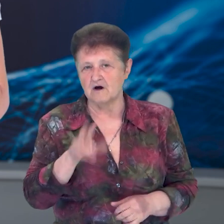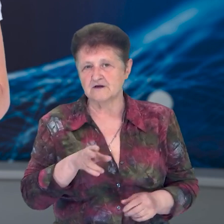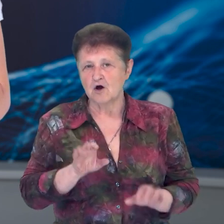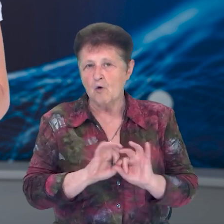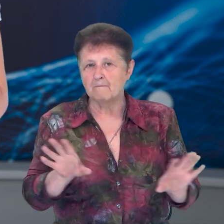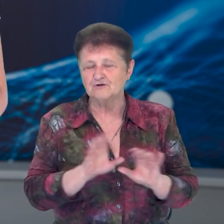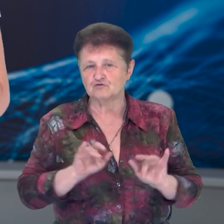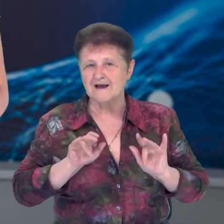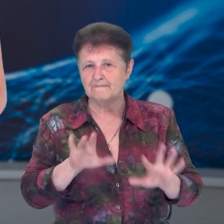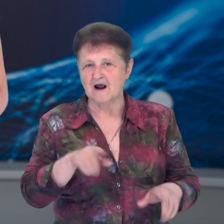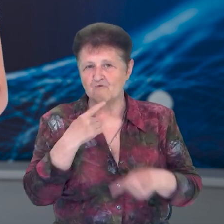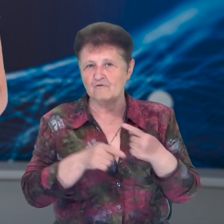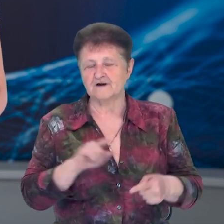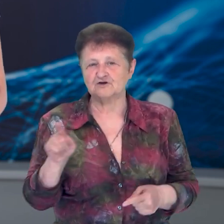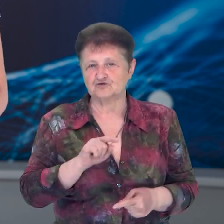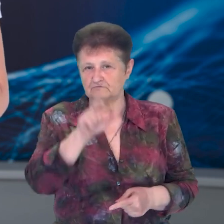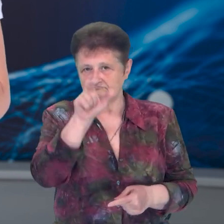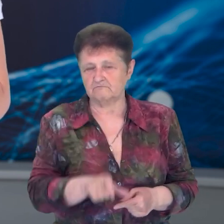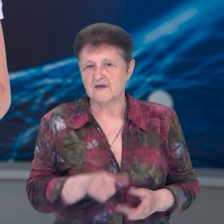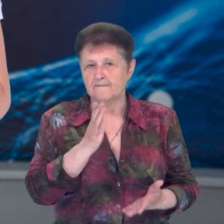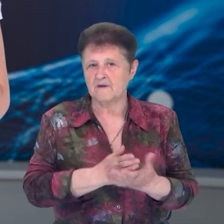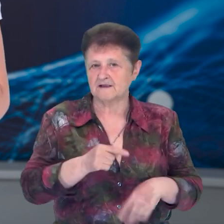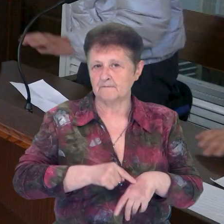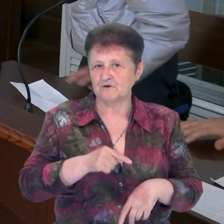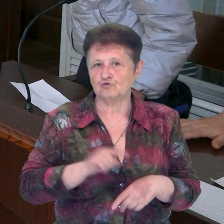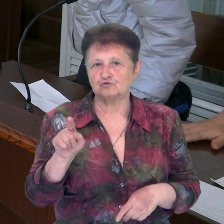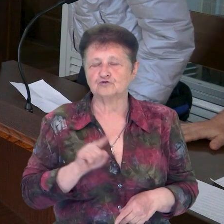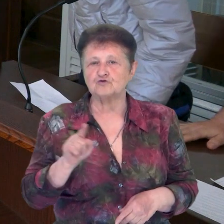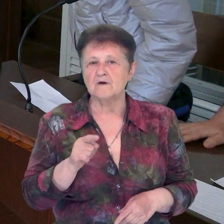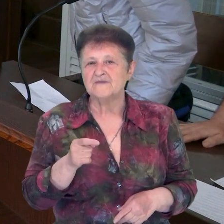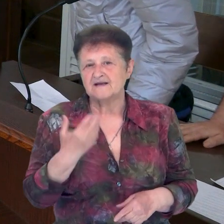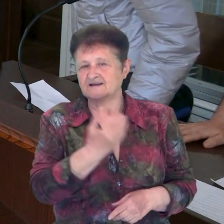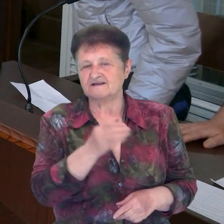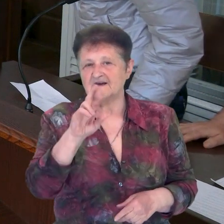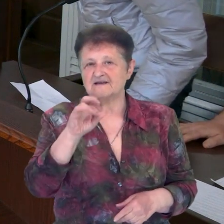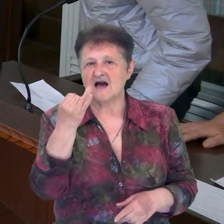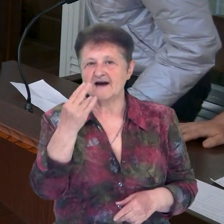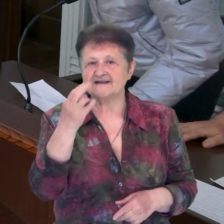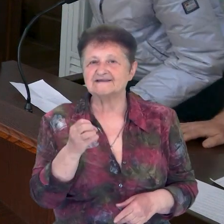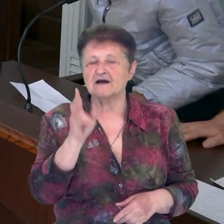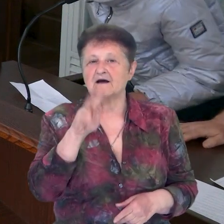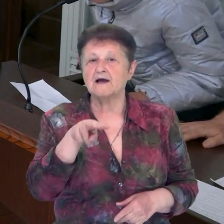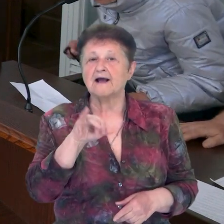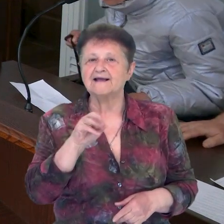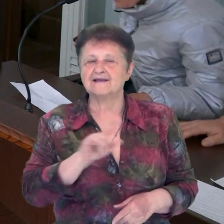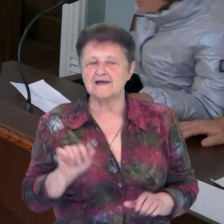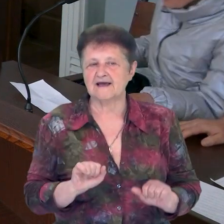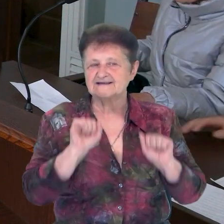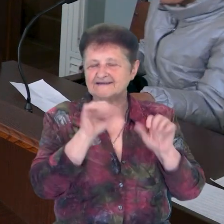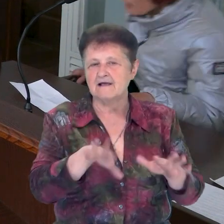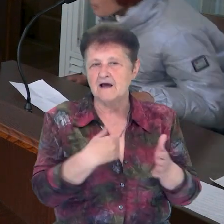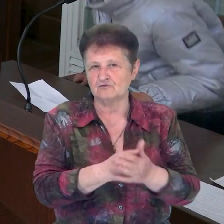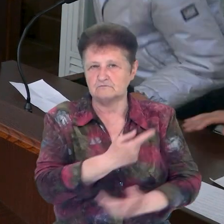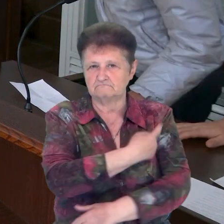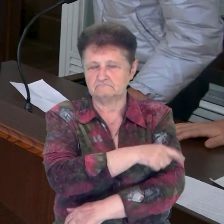коментуючи справу, говорив, що позивачка мала підозри, що її яйцеклітини, які вона здала на зберігання до клініки репродуктивної